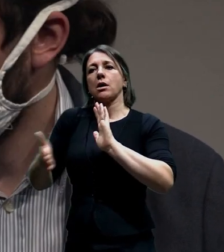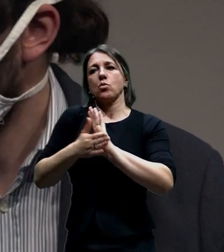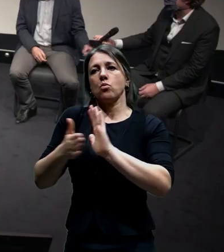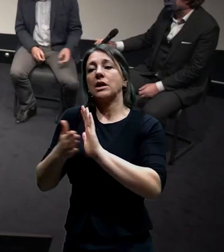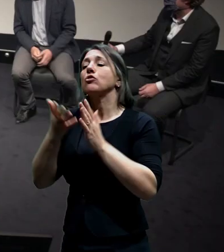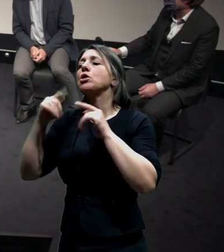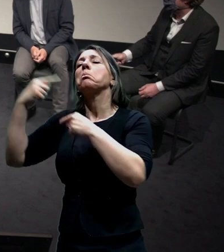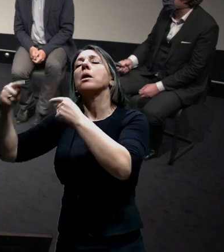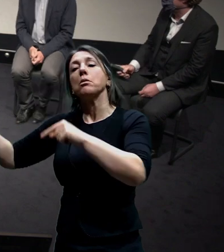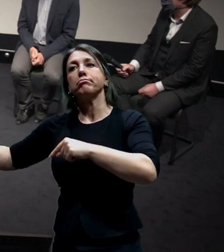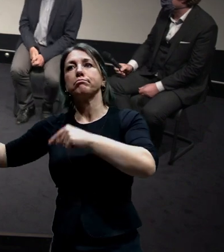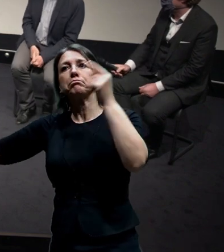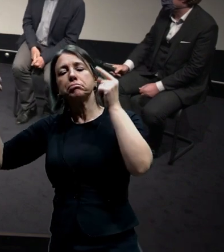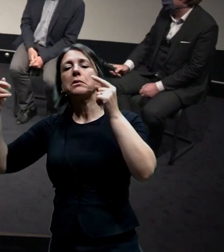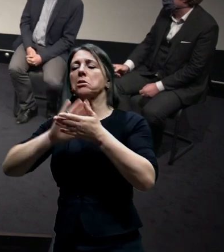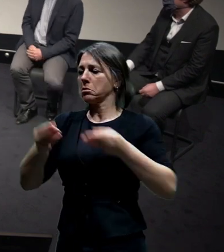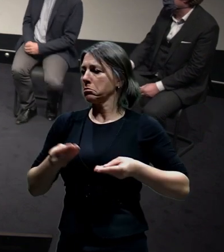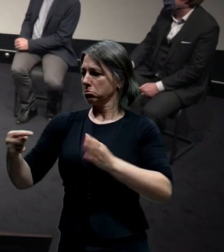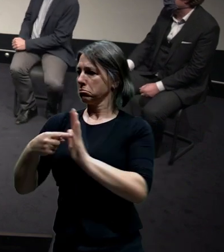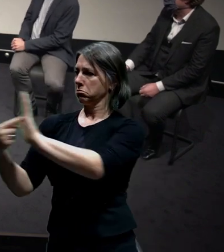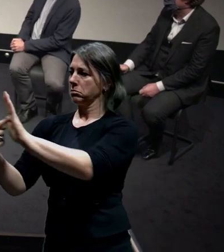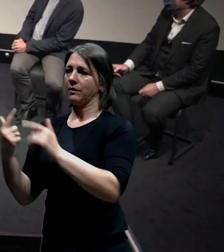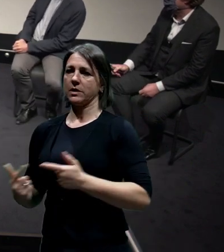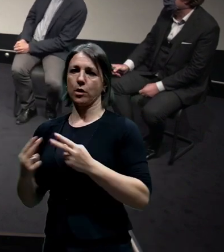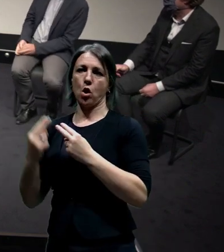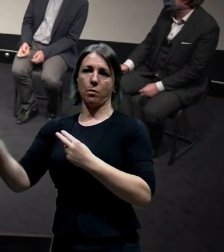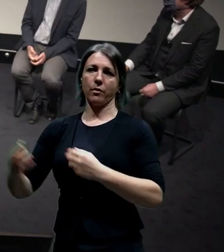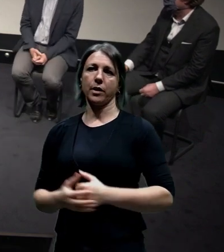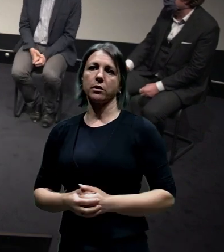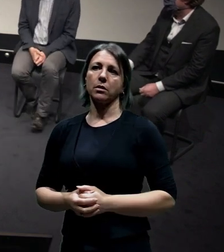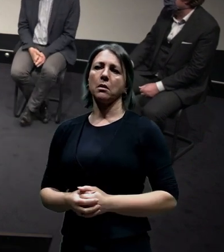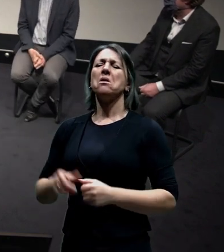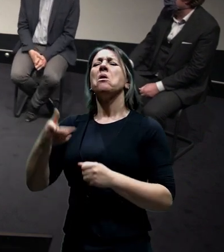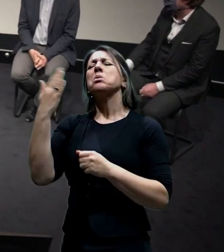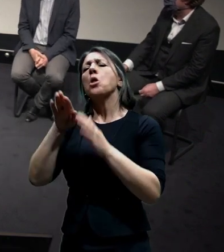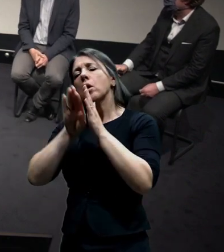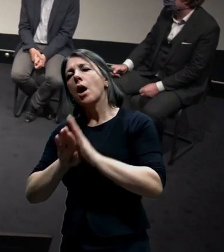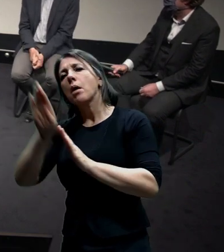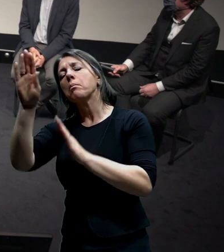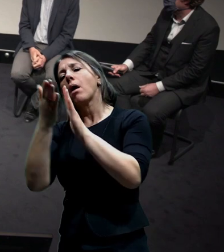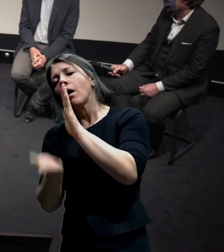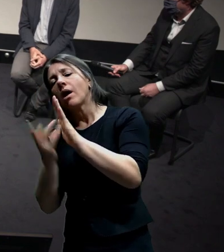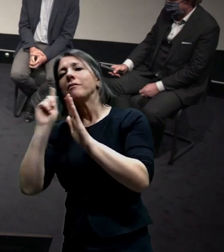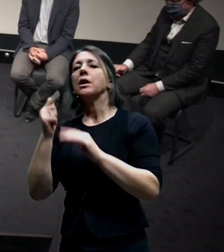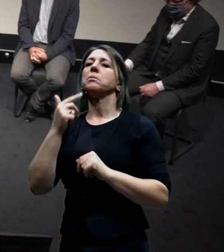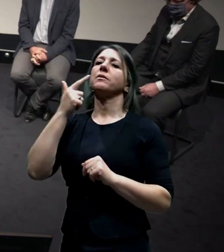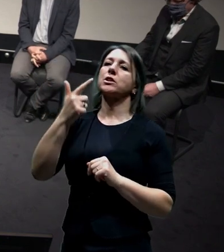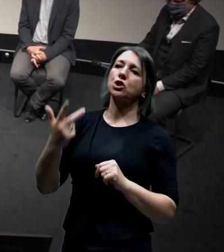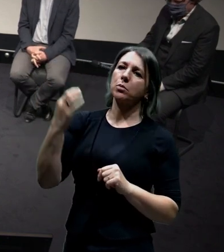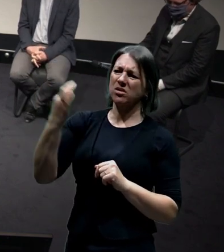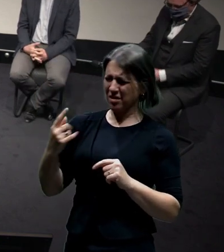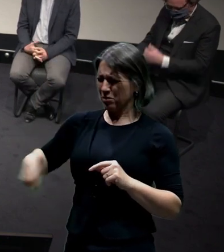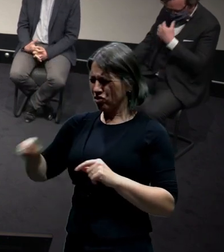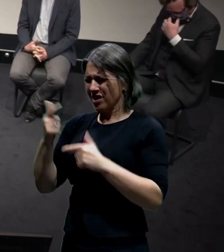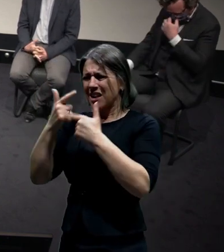To, že je v některé z těch variantů uvedená rampa 16%, 23% a je víceméně jasné, že se nedá zrealizovat. To je nám